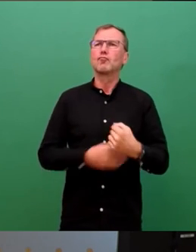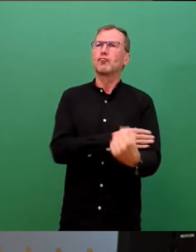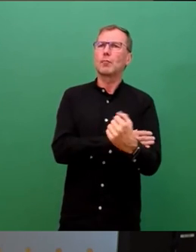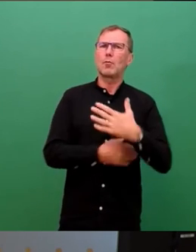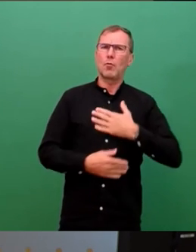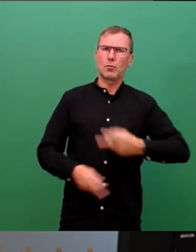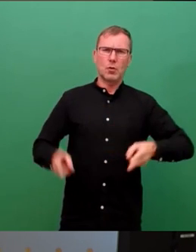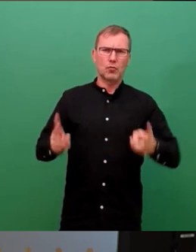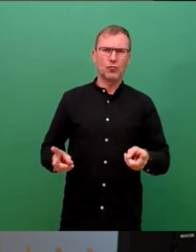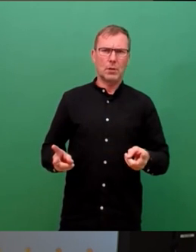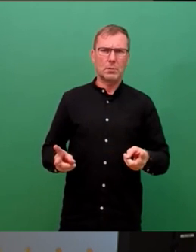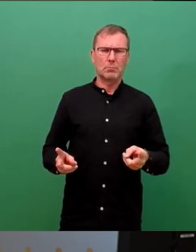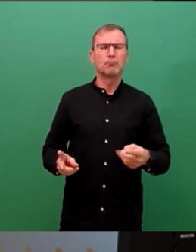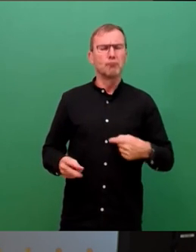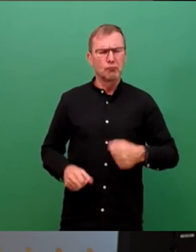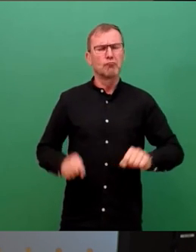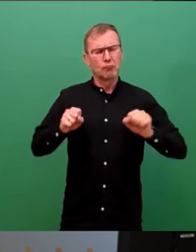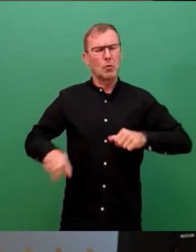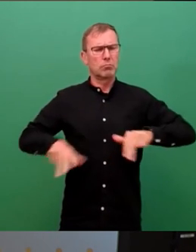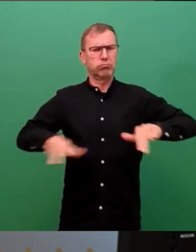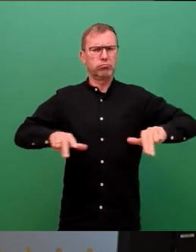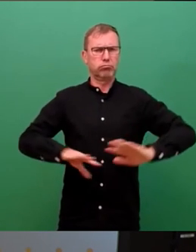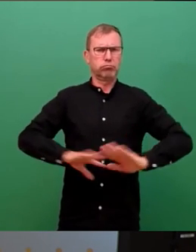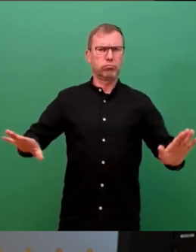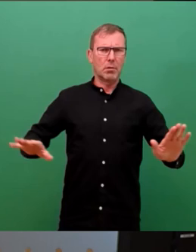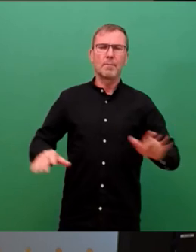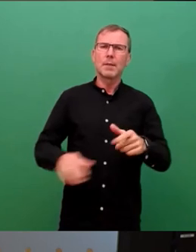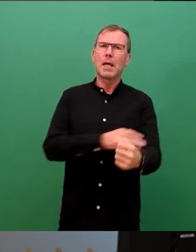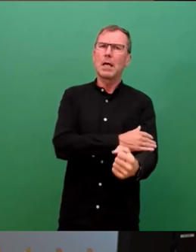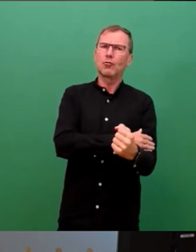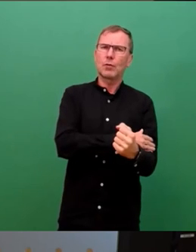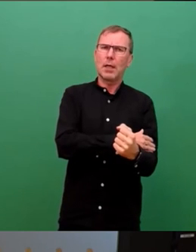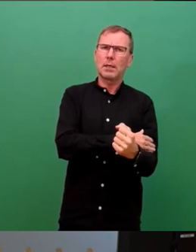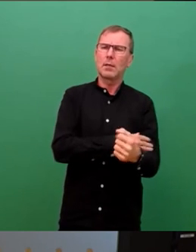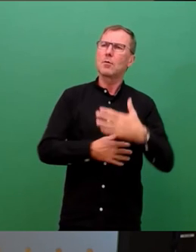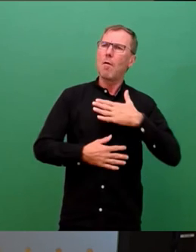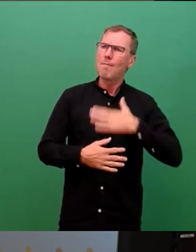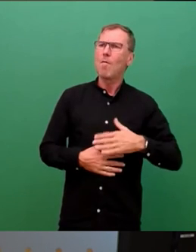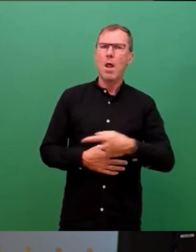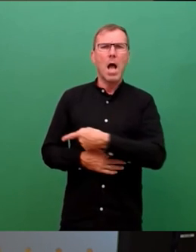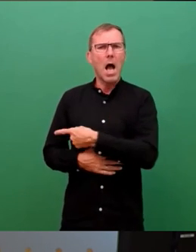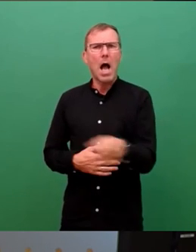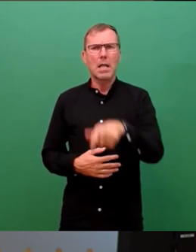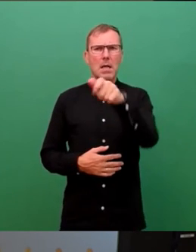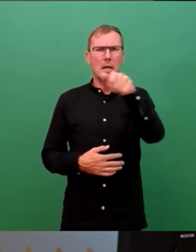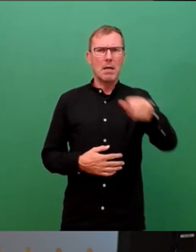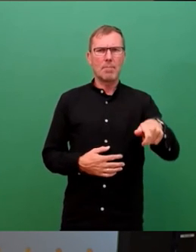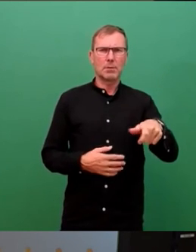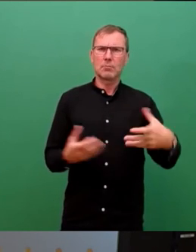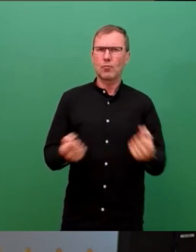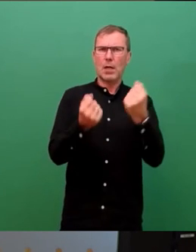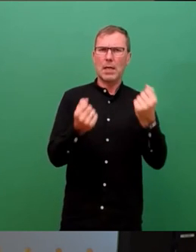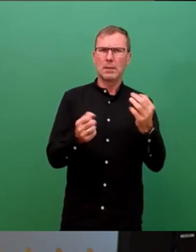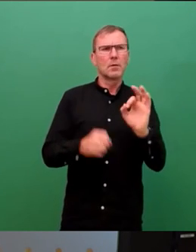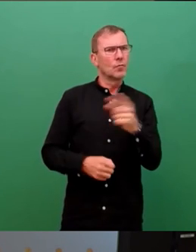Beweis für unsere Handlungsfähigkeit. Diese Stärke zum Wohle aller Menschen in dieser Stadt zu erhalten, sollte für